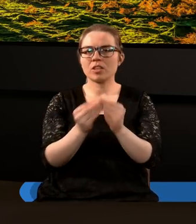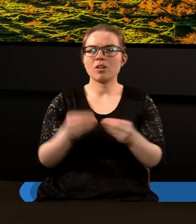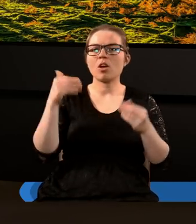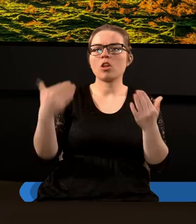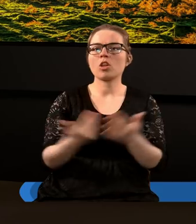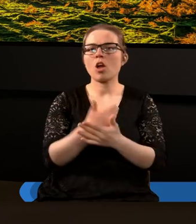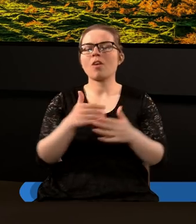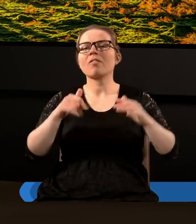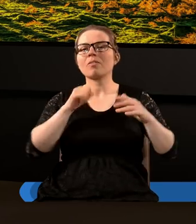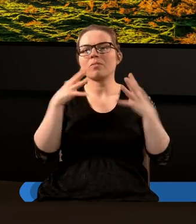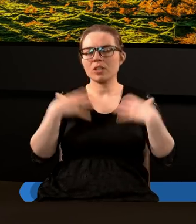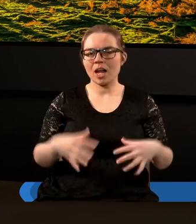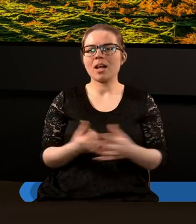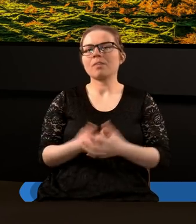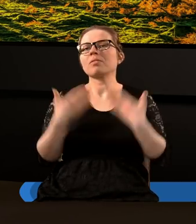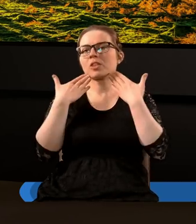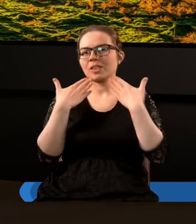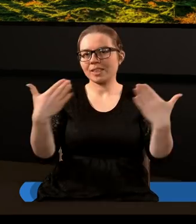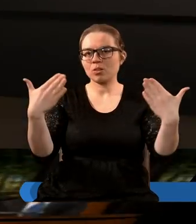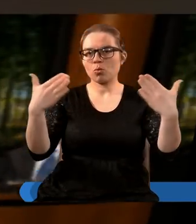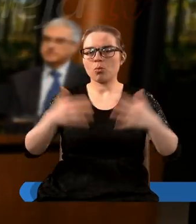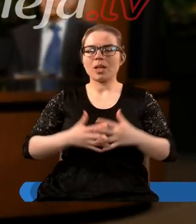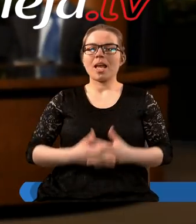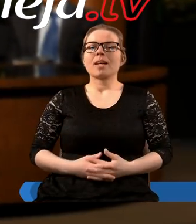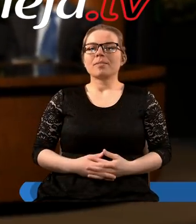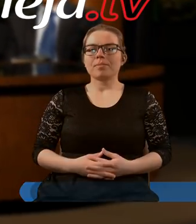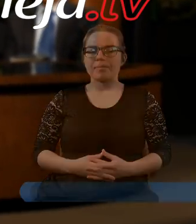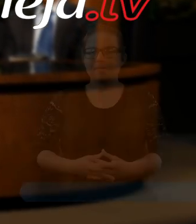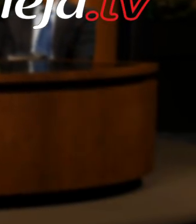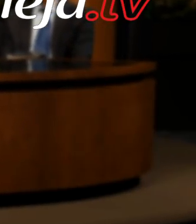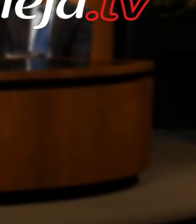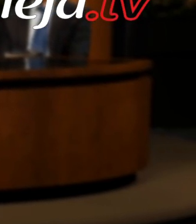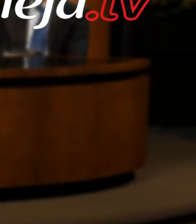w nowym czynie Dziękuję do